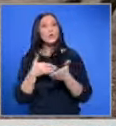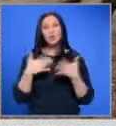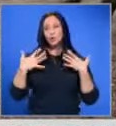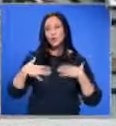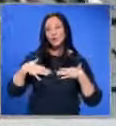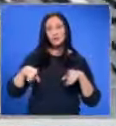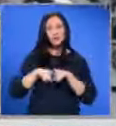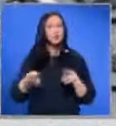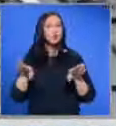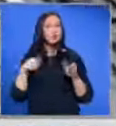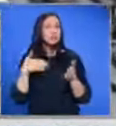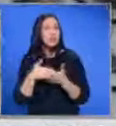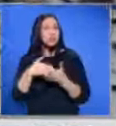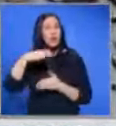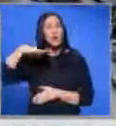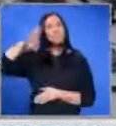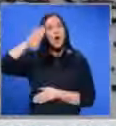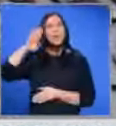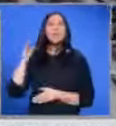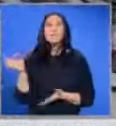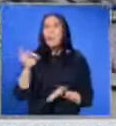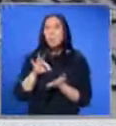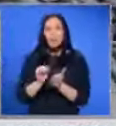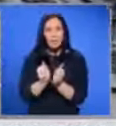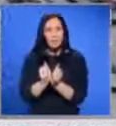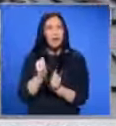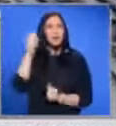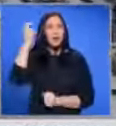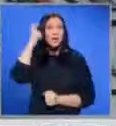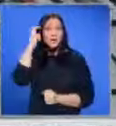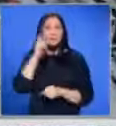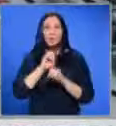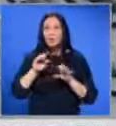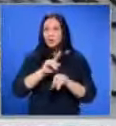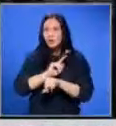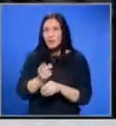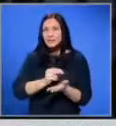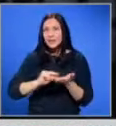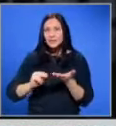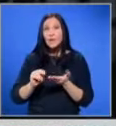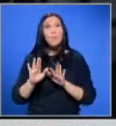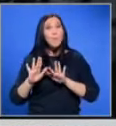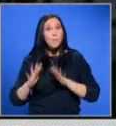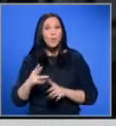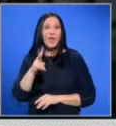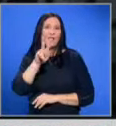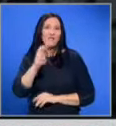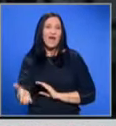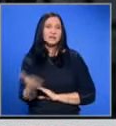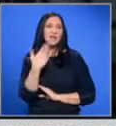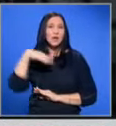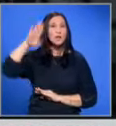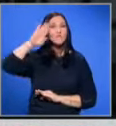цивилни, така и срещу военнослужащи попаднали в плен. Киев съобщава, че към момента са регистрирани най-малко 20